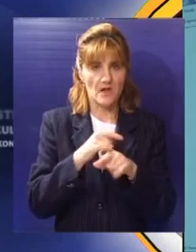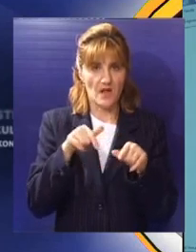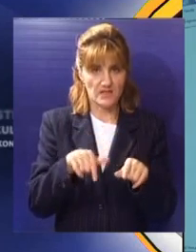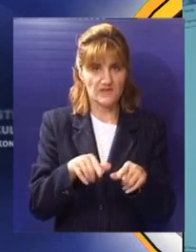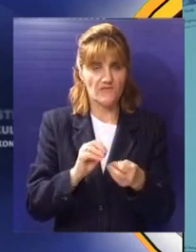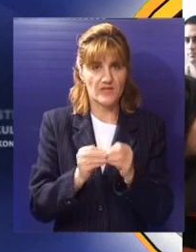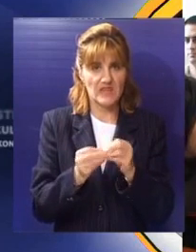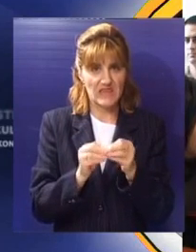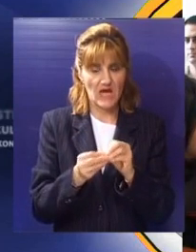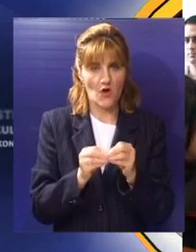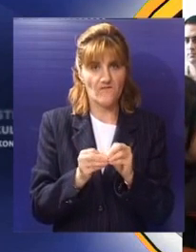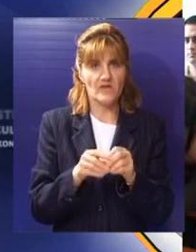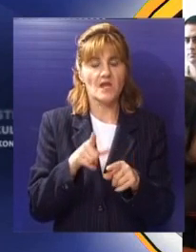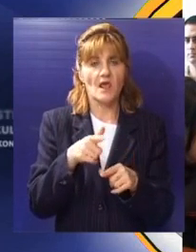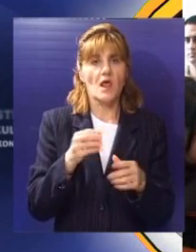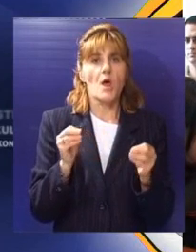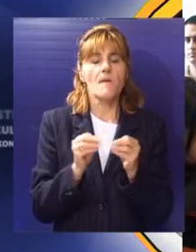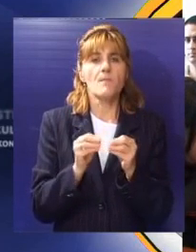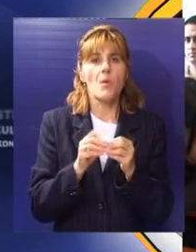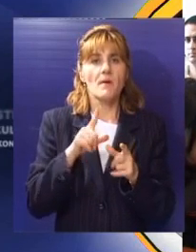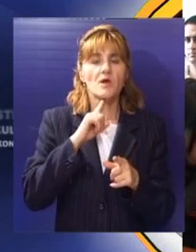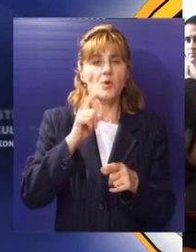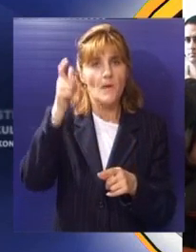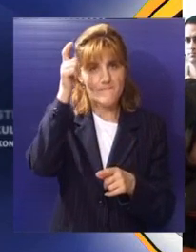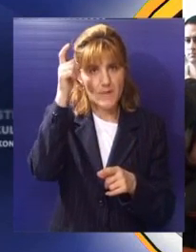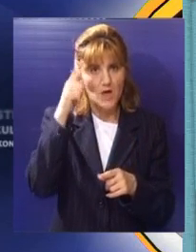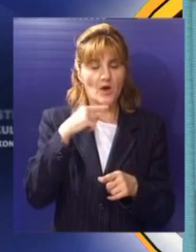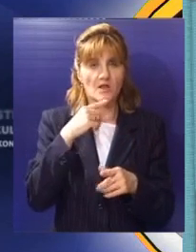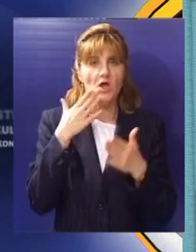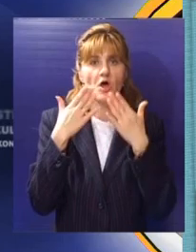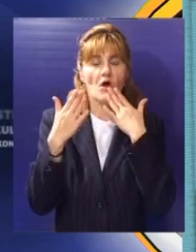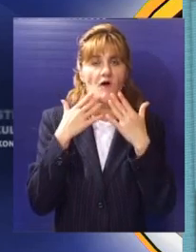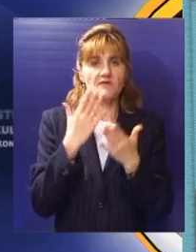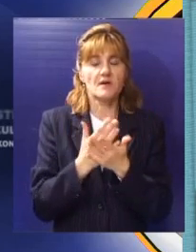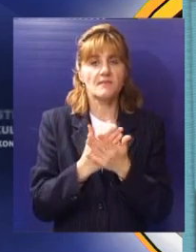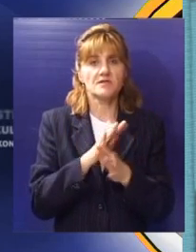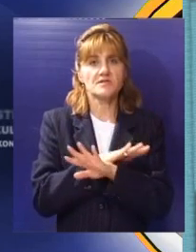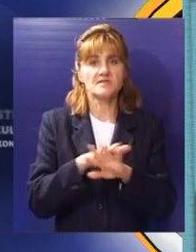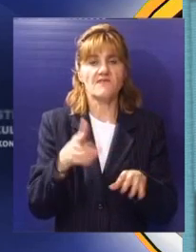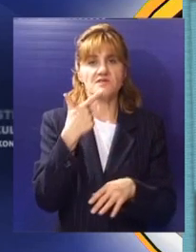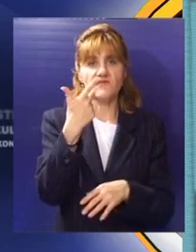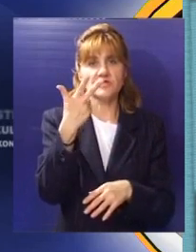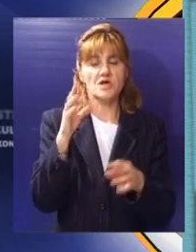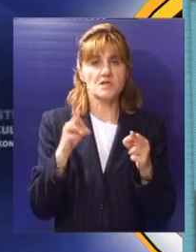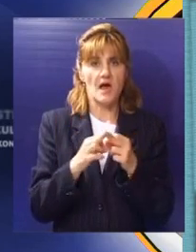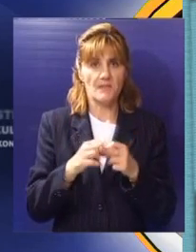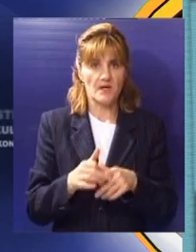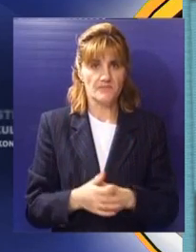ovogodišnje e-trgovine agencija Blumen Group Beograd. Konferencija se završava 23. aprila.